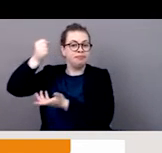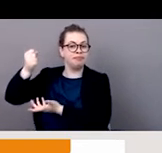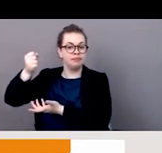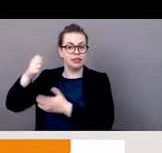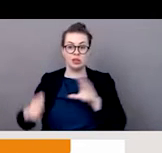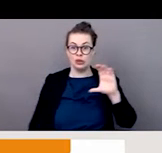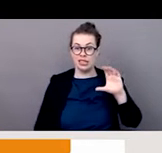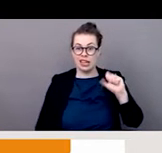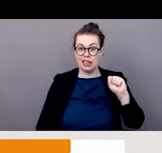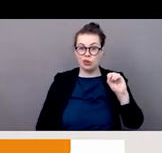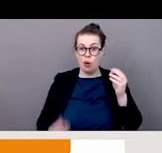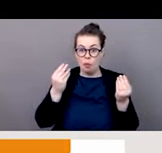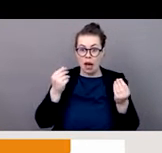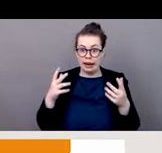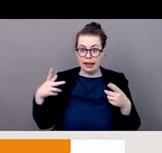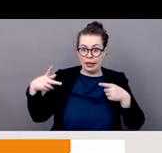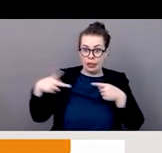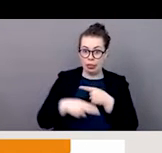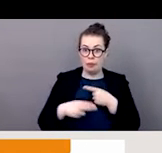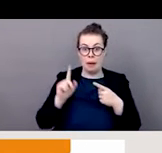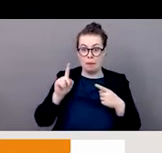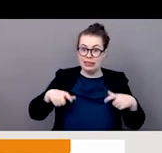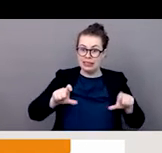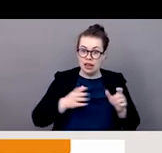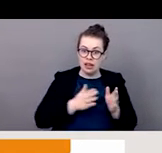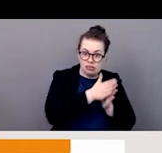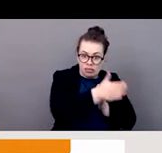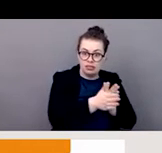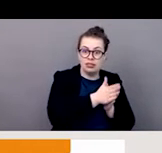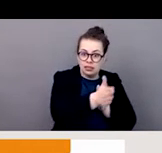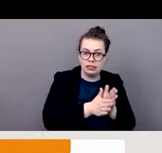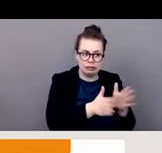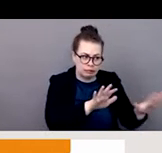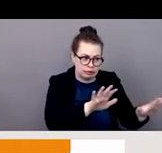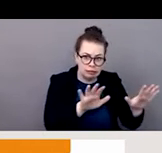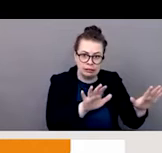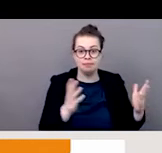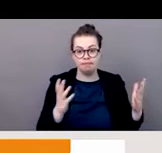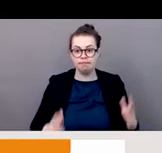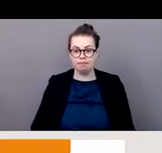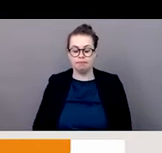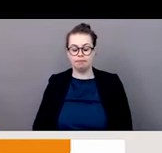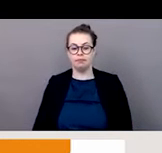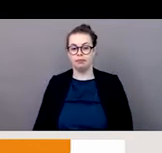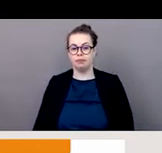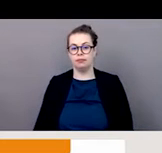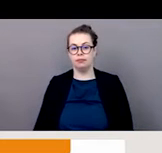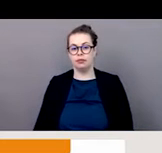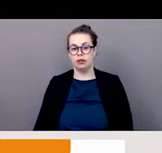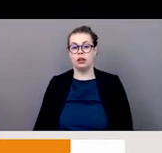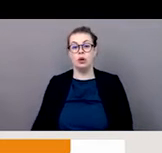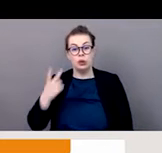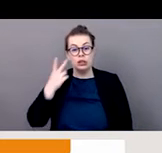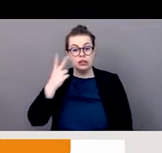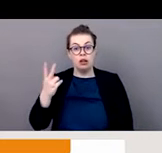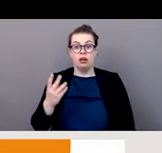nos recherches ont démontré et ils ont documenté certaines difficultés en ce